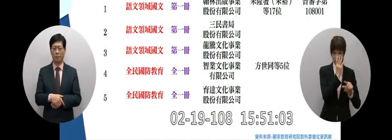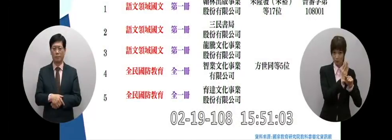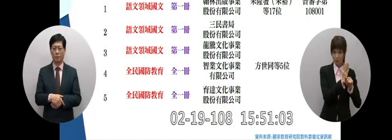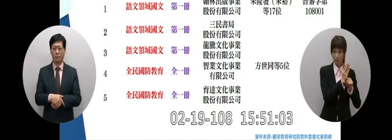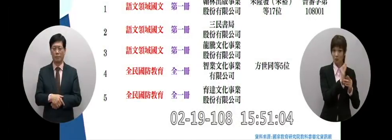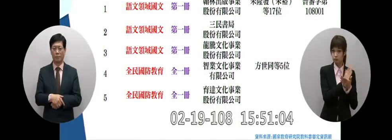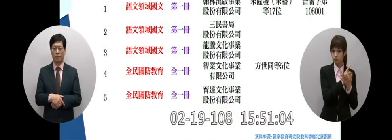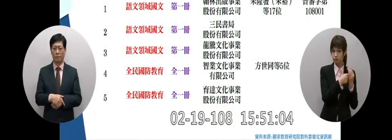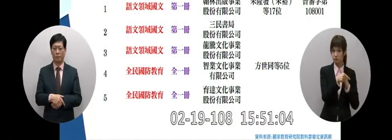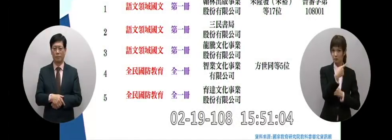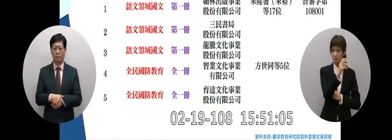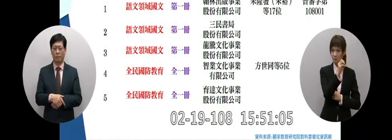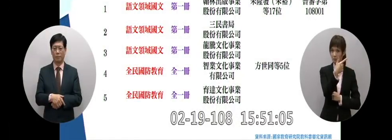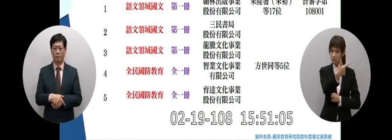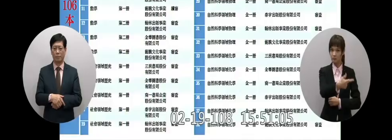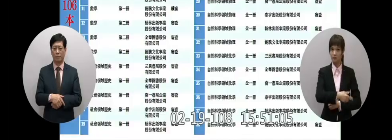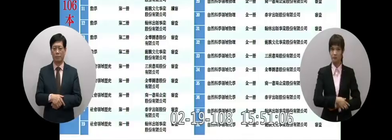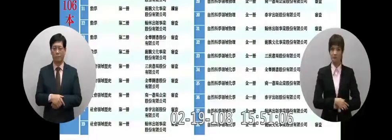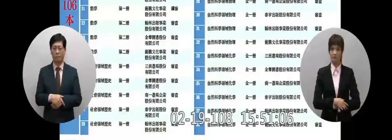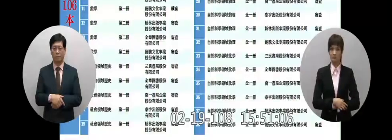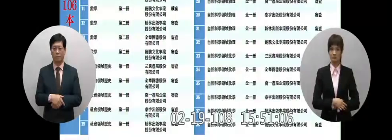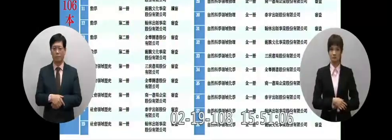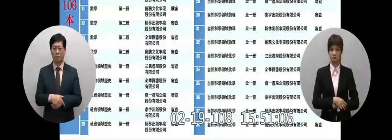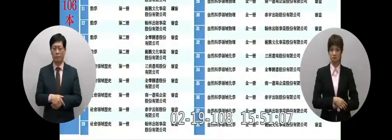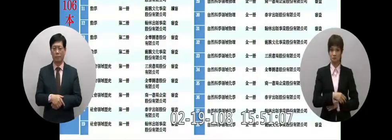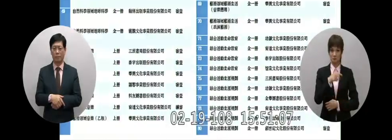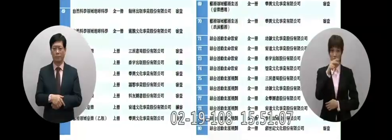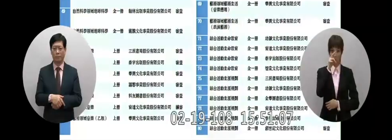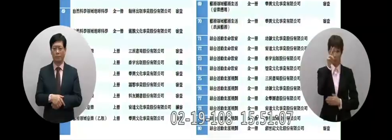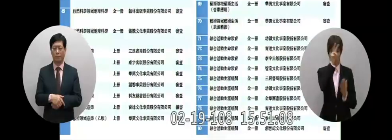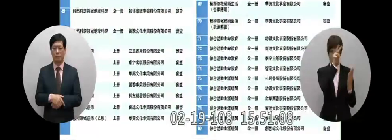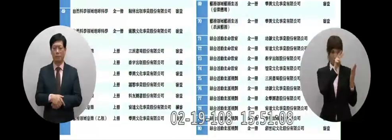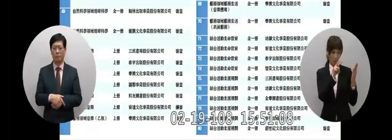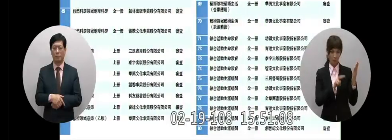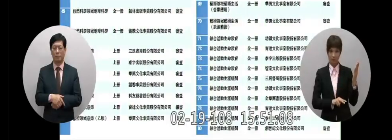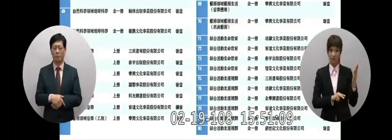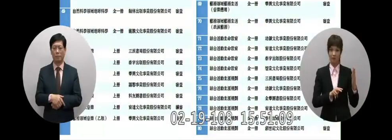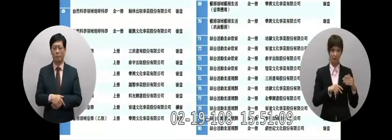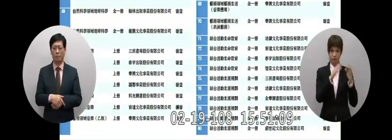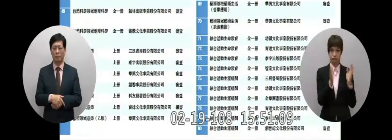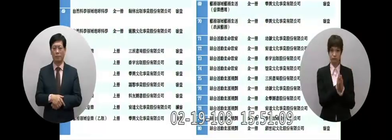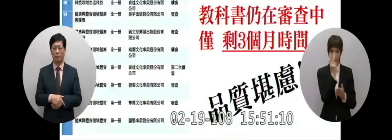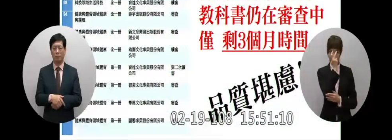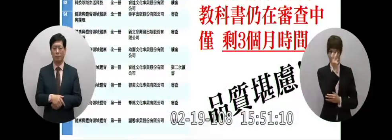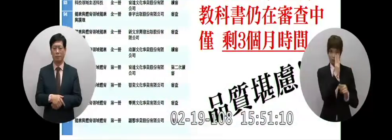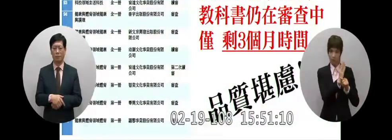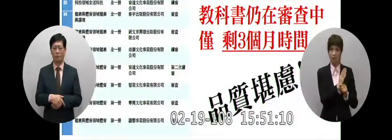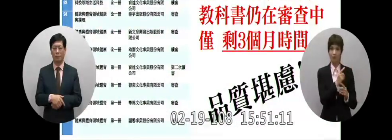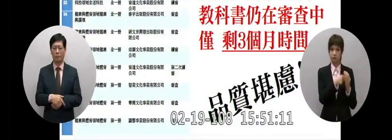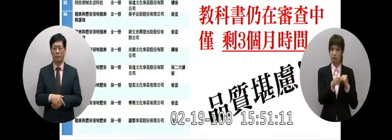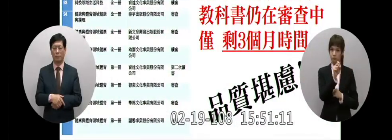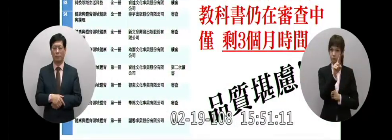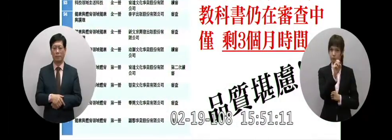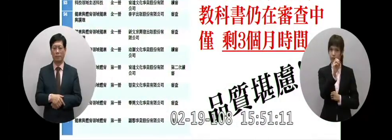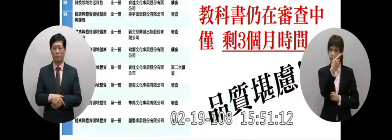細看往下看106本全部都在審定中106本都在